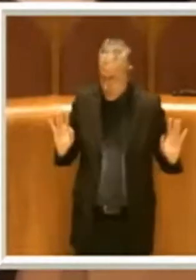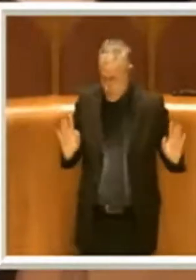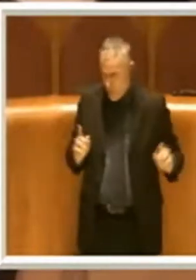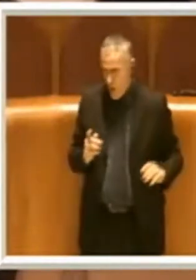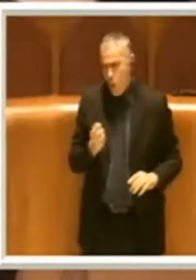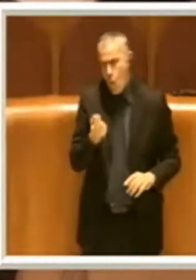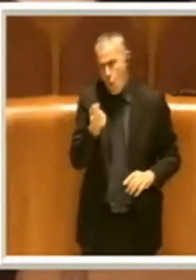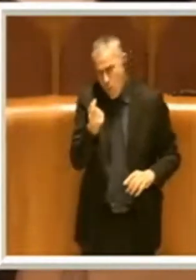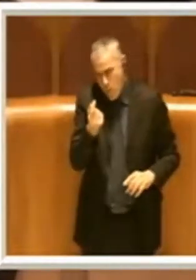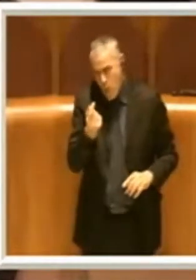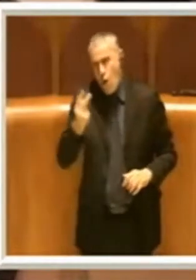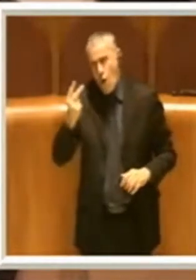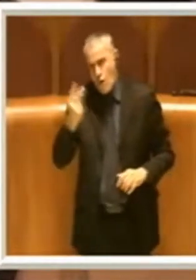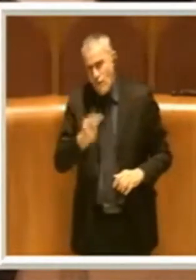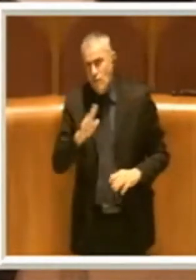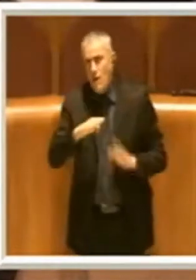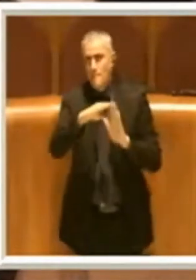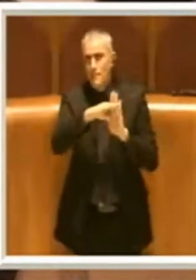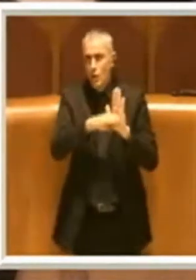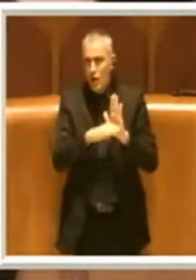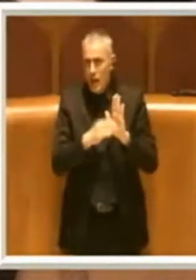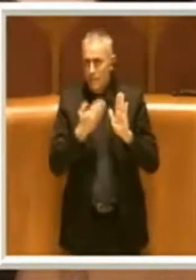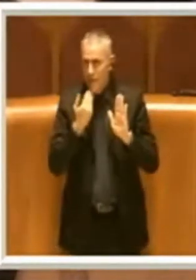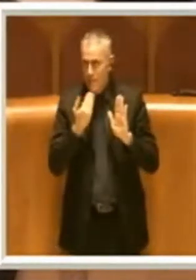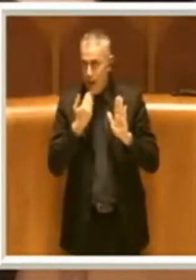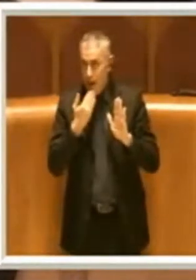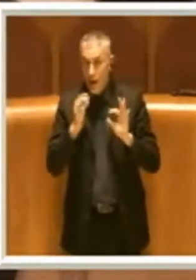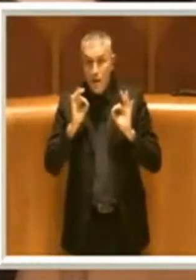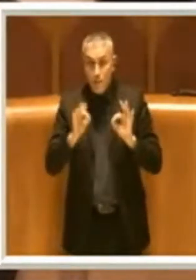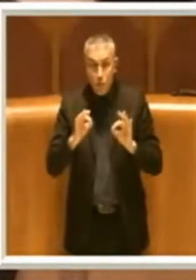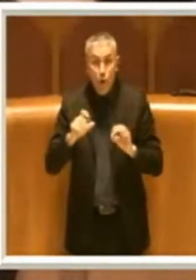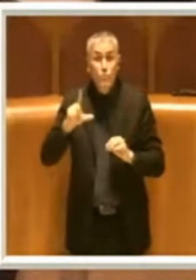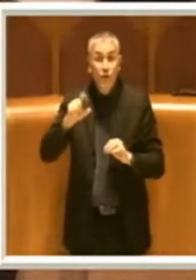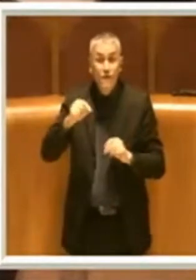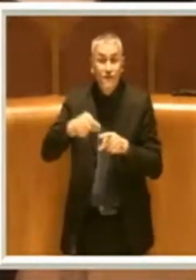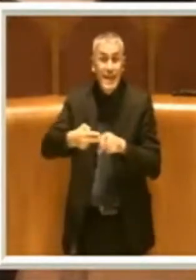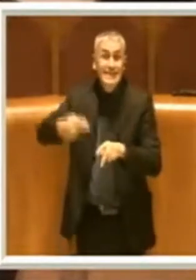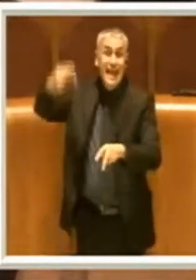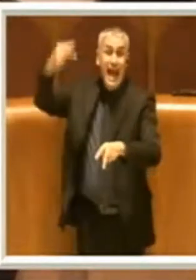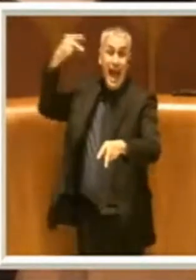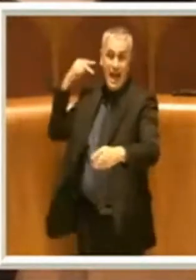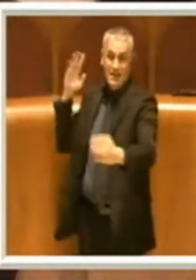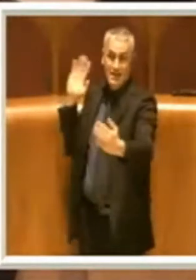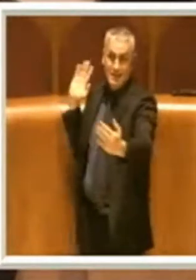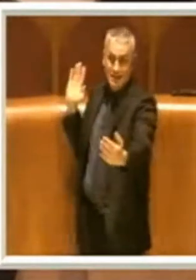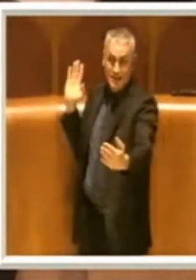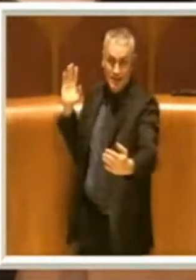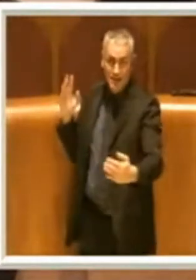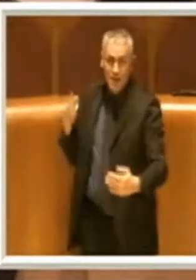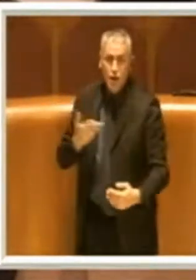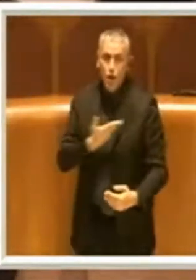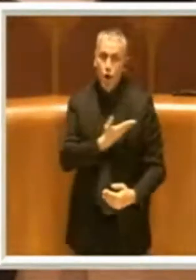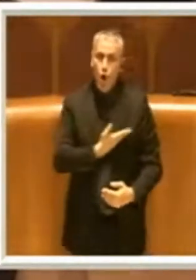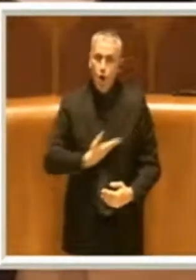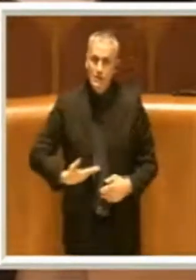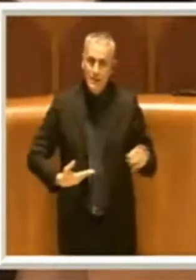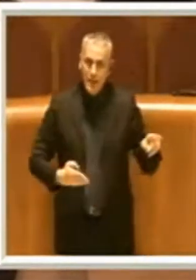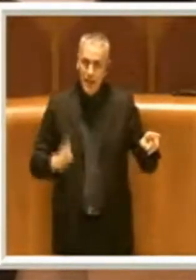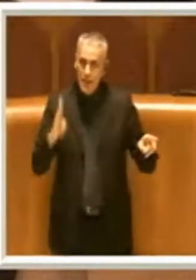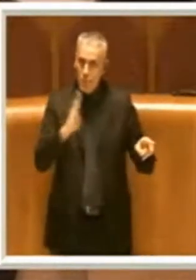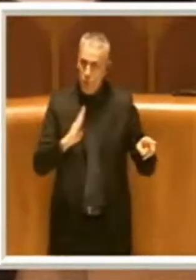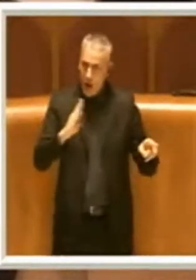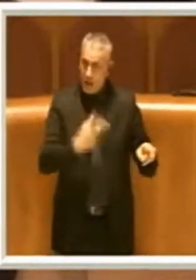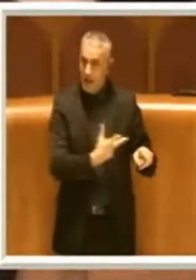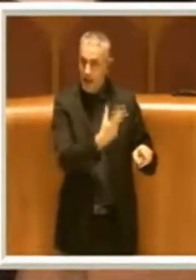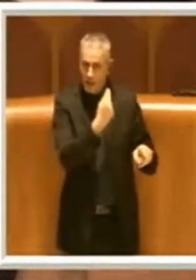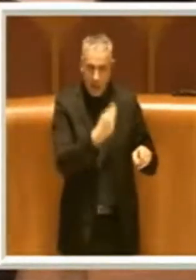ma questa mancata programmazione è negli ultimi vent'anni, tant'è che come ha ricordato il consigliere Bugarini, si aggiusta una cosa e si